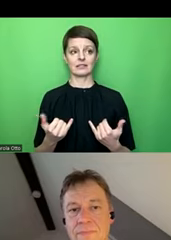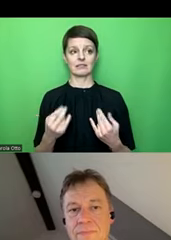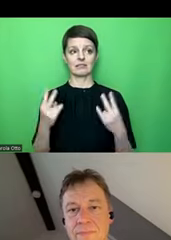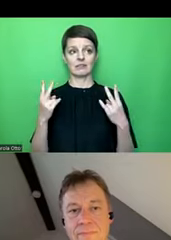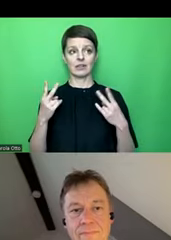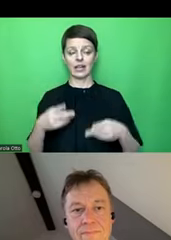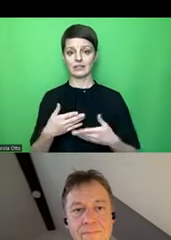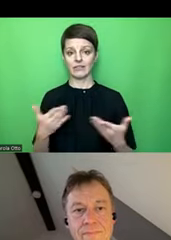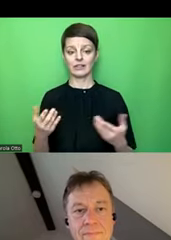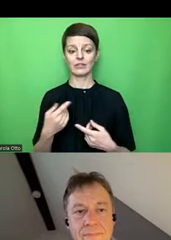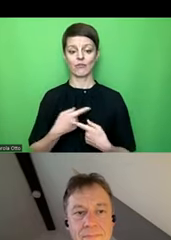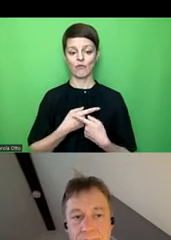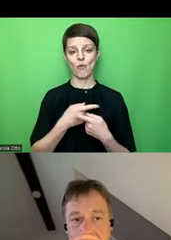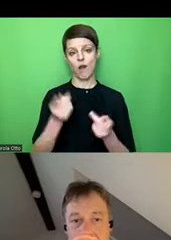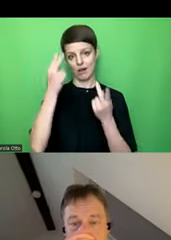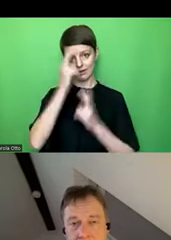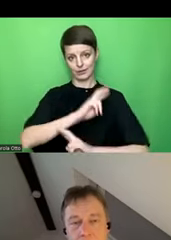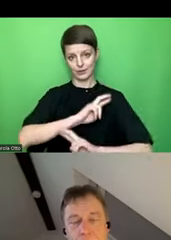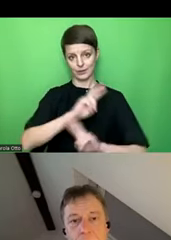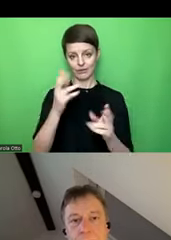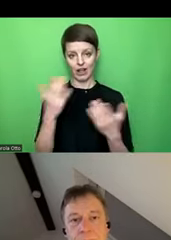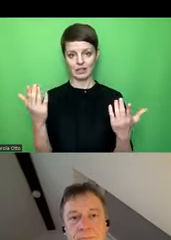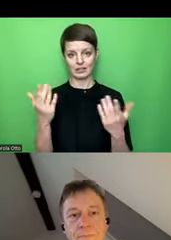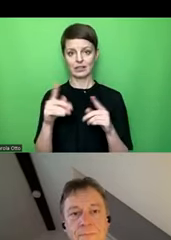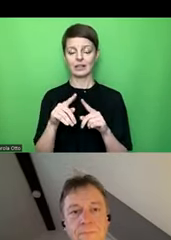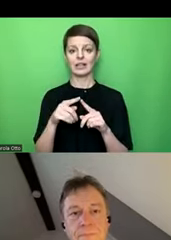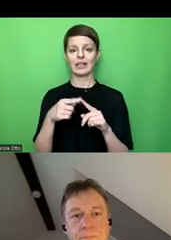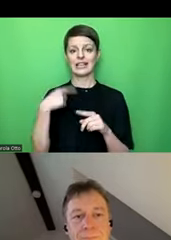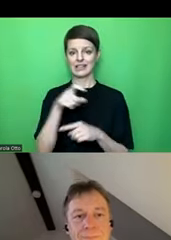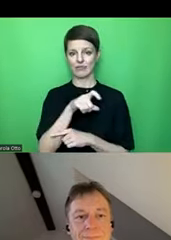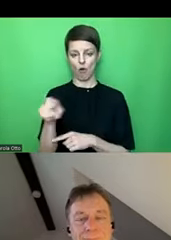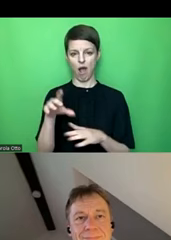Ihnen allen mitzuteilen, dass wir am Beginn der kommenden Woche